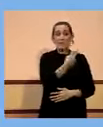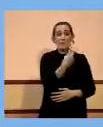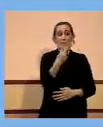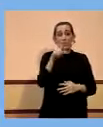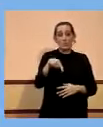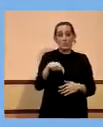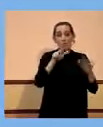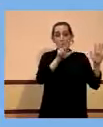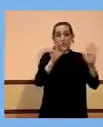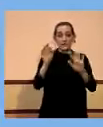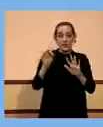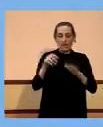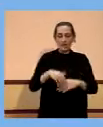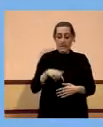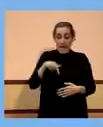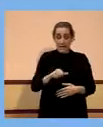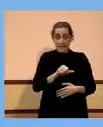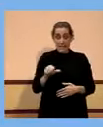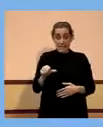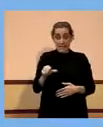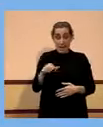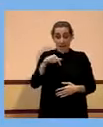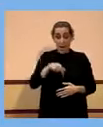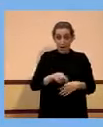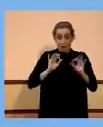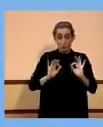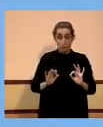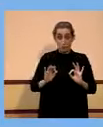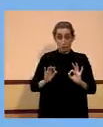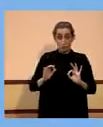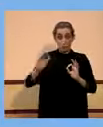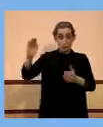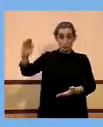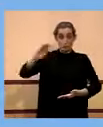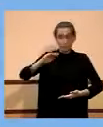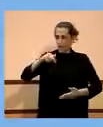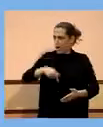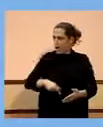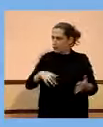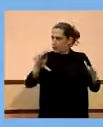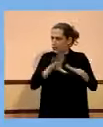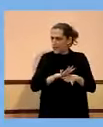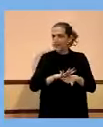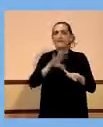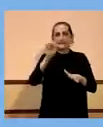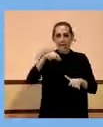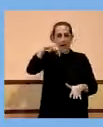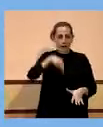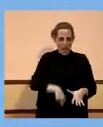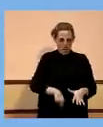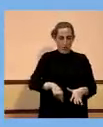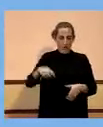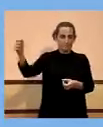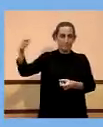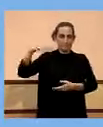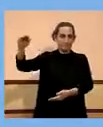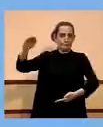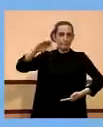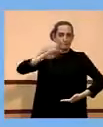aquesta setmana rebem o hem rebut, hem rebut avui, avui és dimarts, s'ha rebut avui, dimarts,